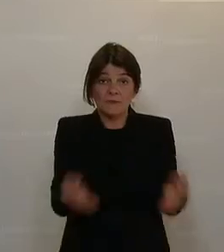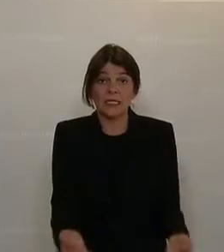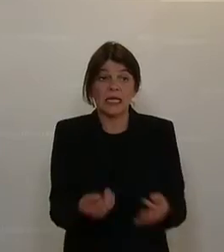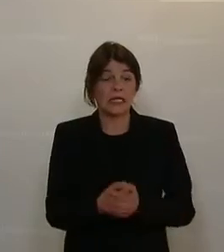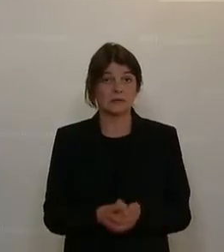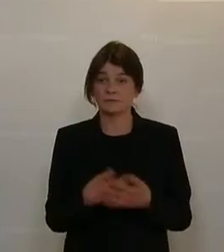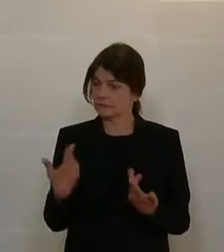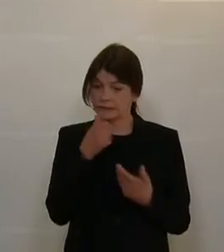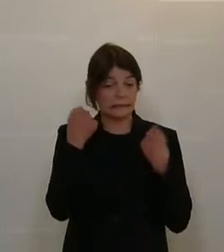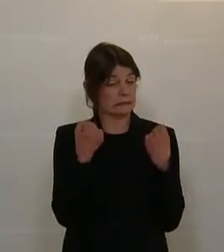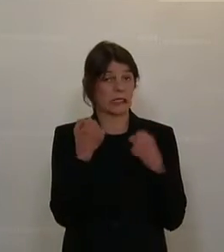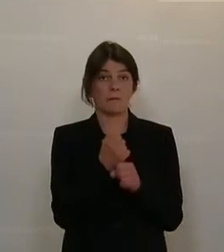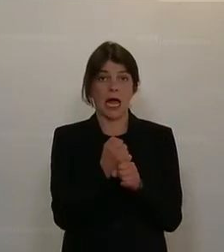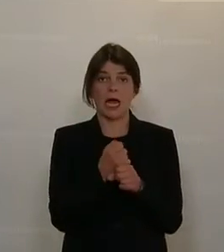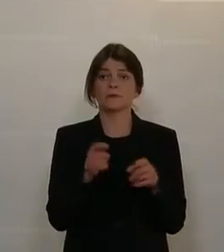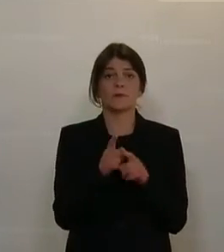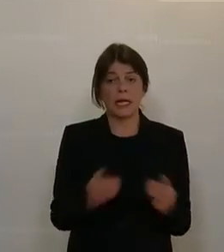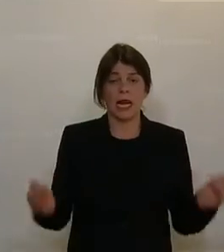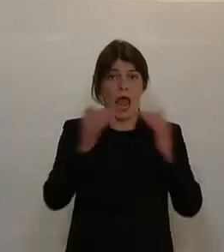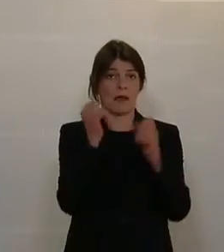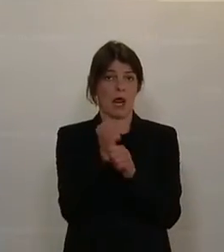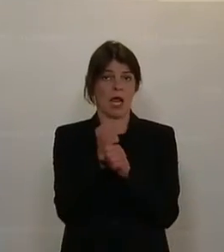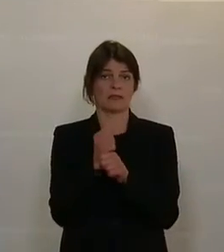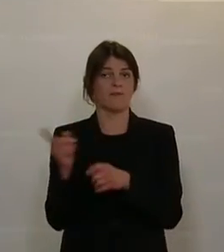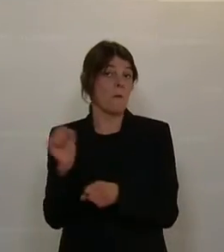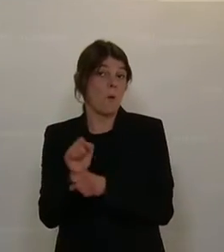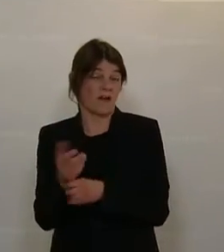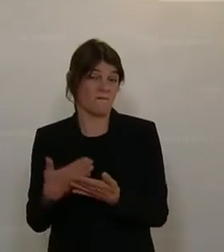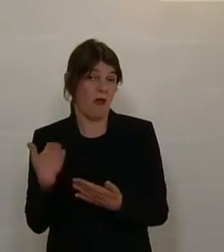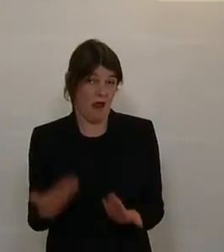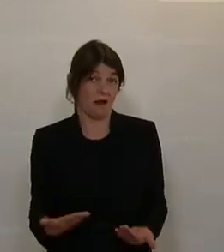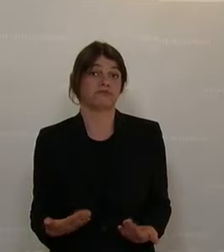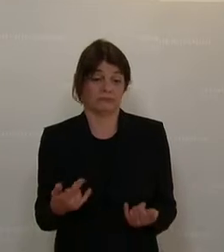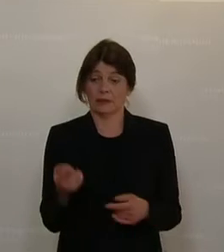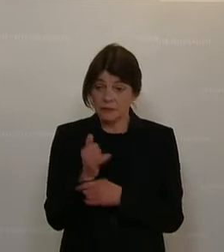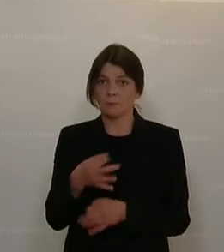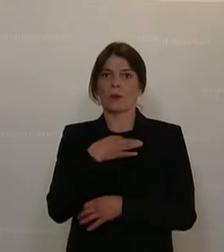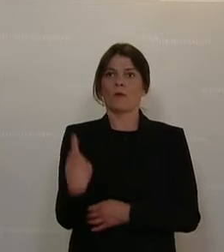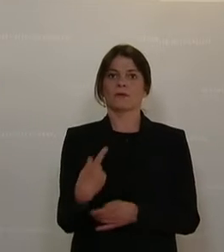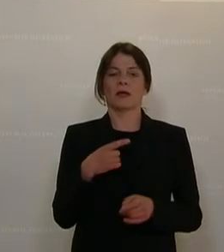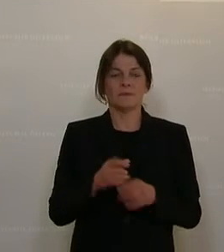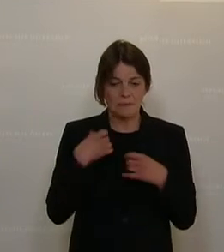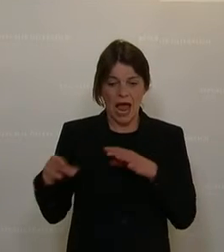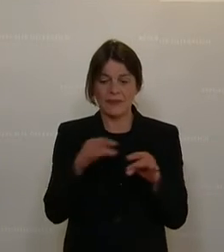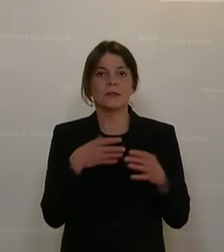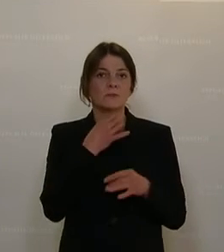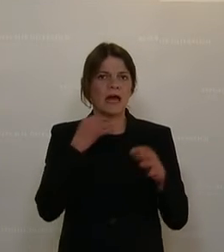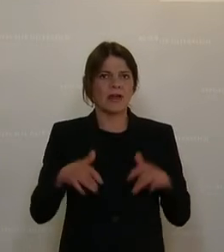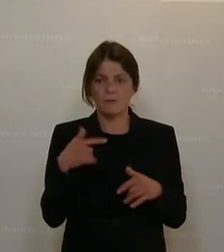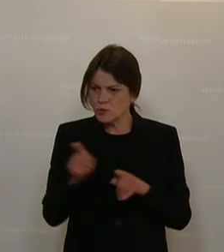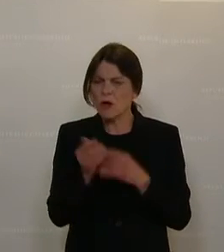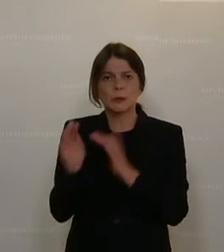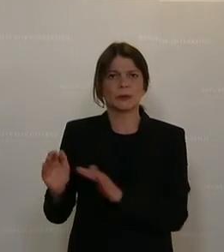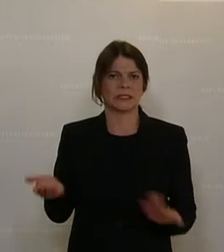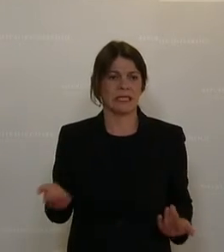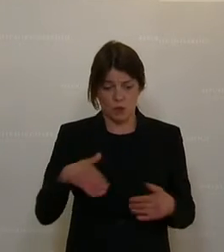nicht sicherstellt und gleichstellt, wie diejenigen, die Kredite aufgenommen haben. Es gehört ein Handlungsbedarf her, dass die geschützt werden und das